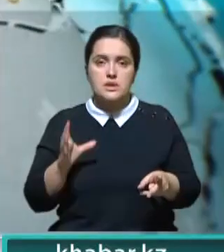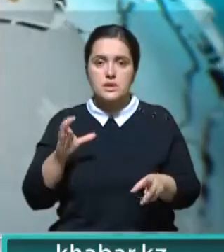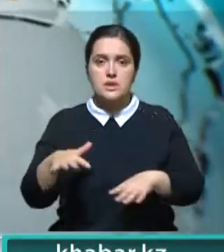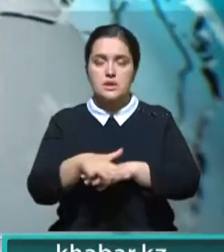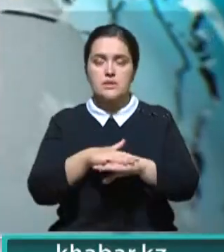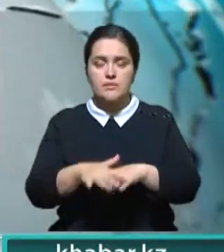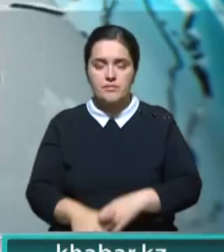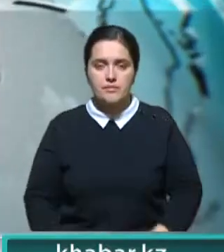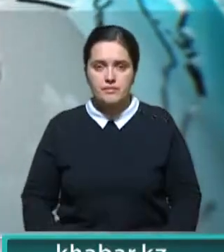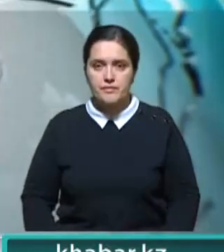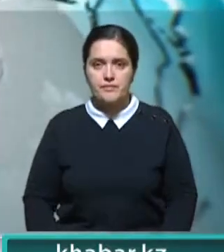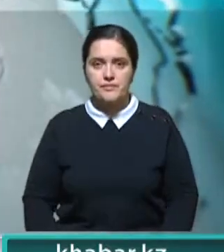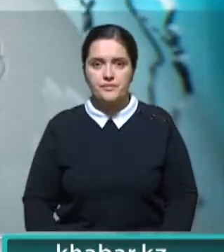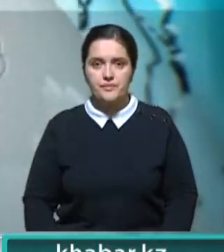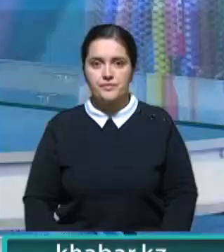партнерстве с населением.